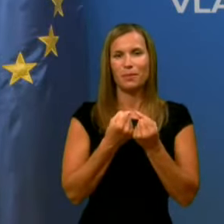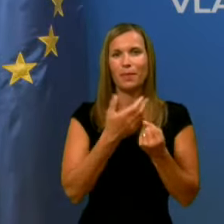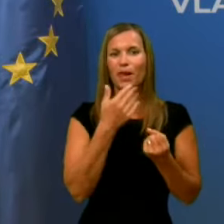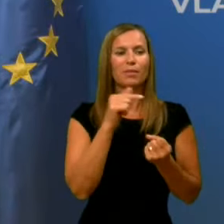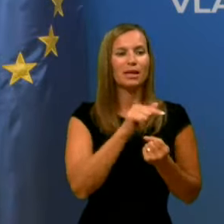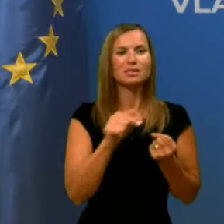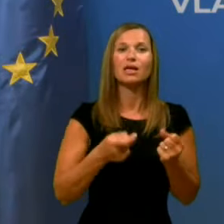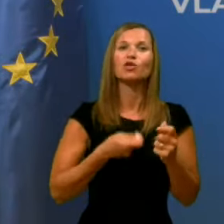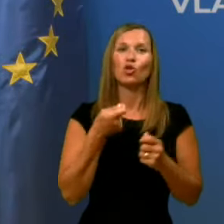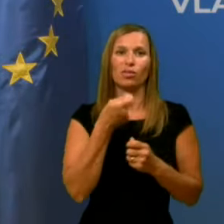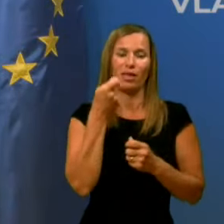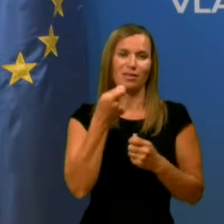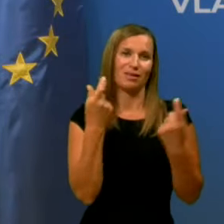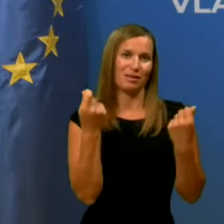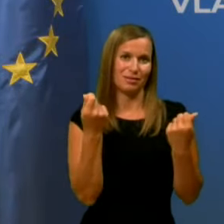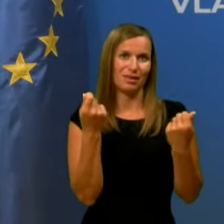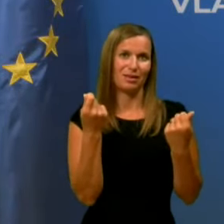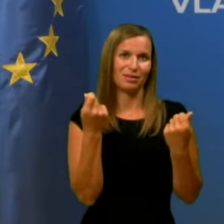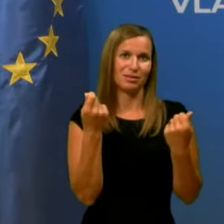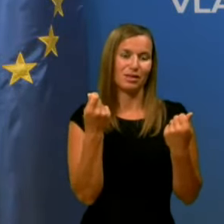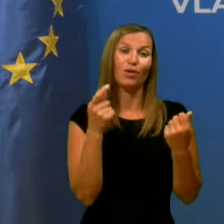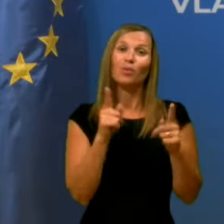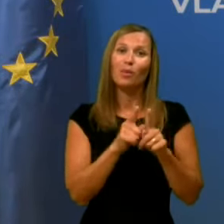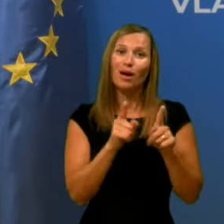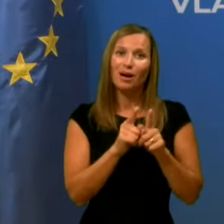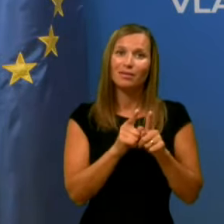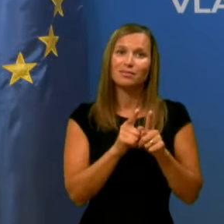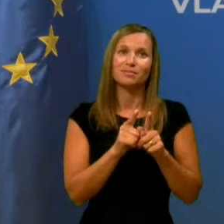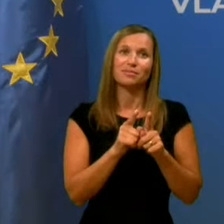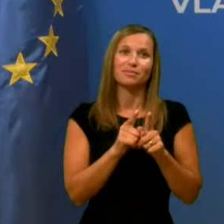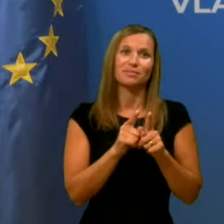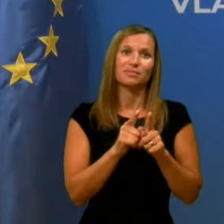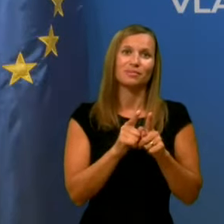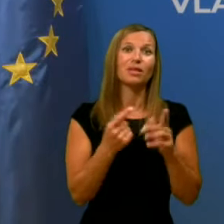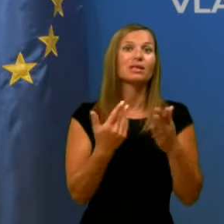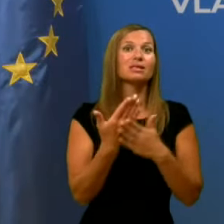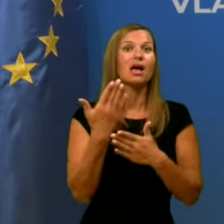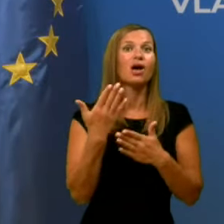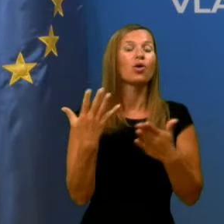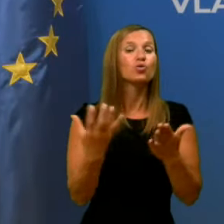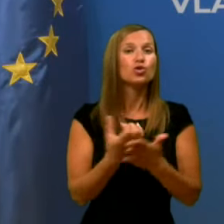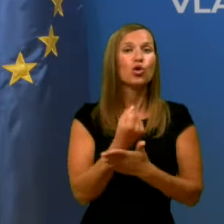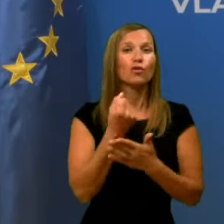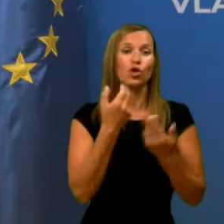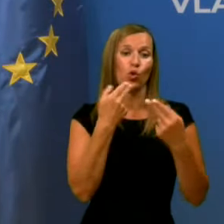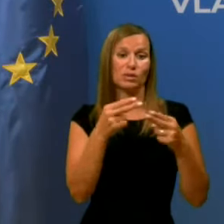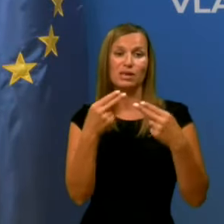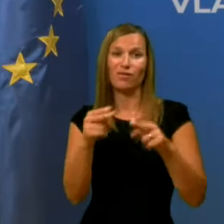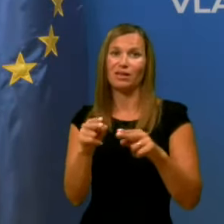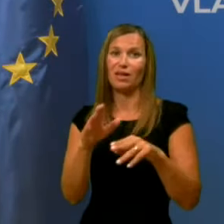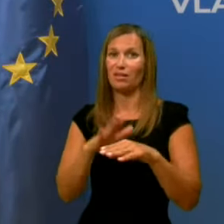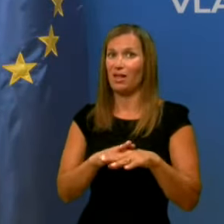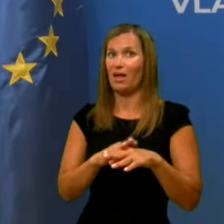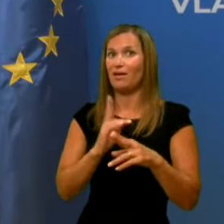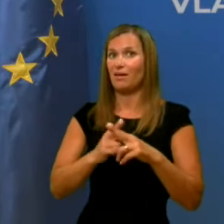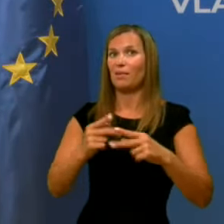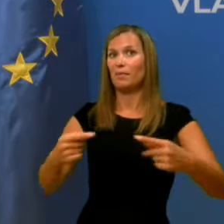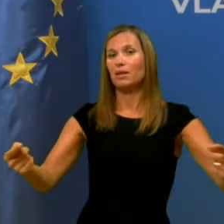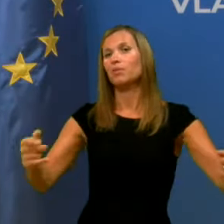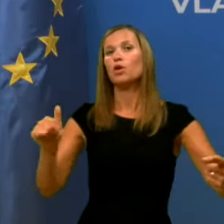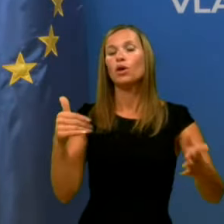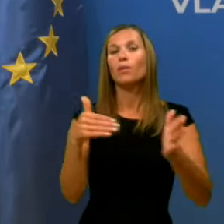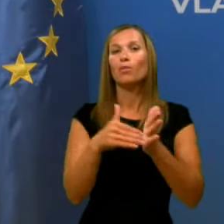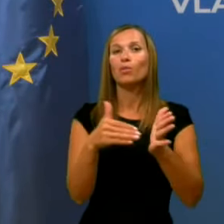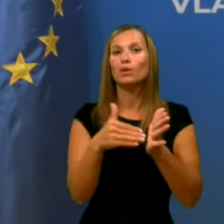dodatnih sredstv in ne nazadnje je tudi za učinkovite odzivanje na epidemijo sveda tudi potreben